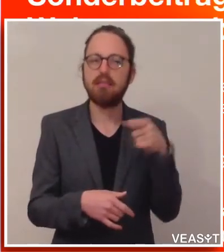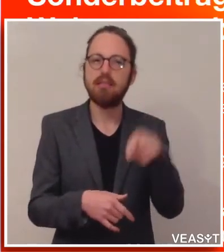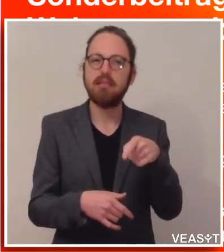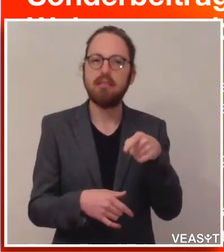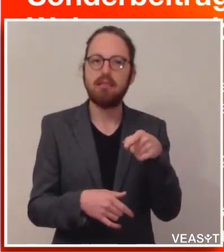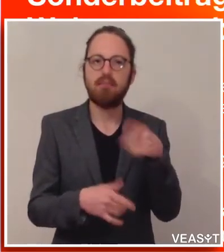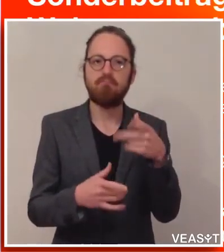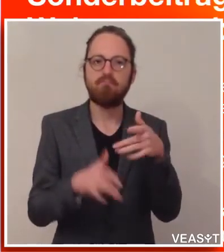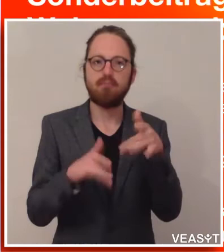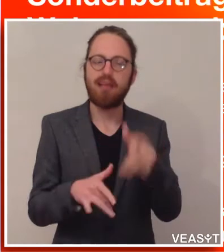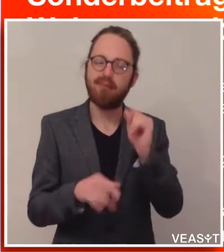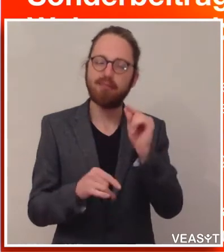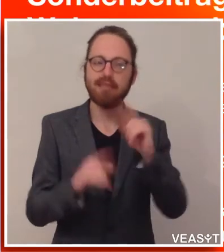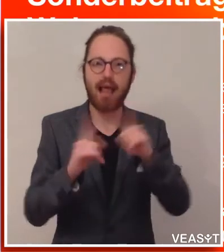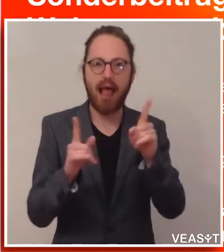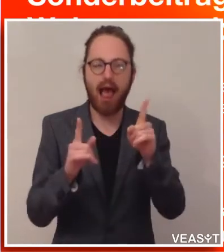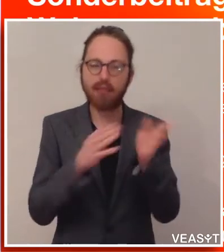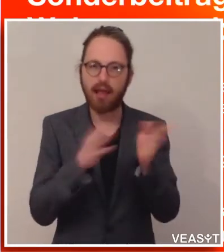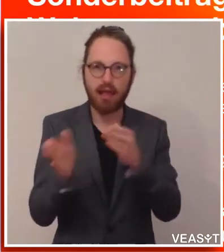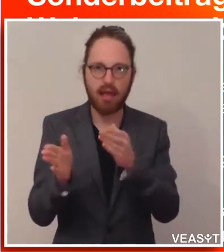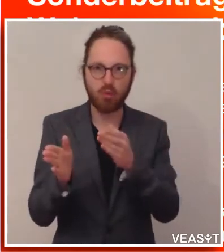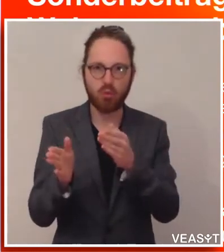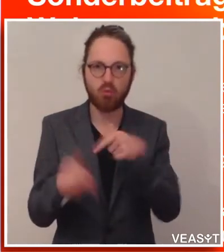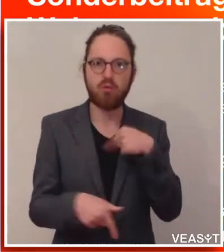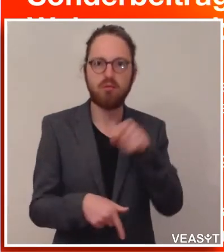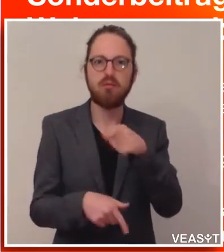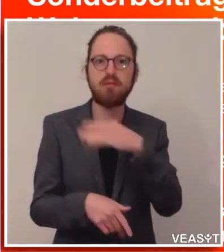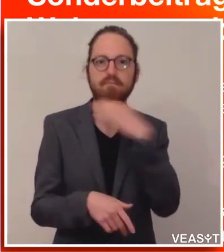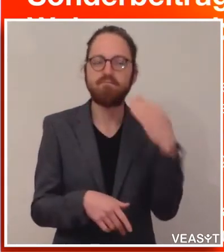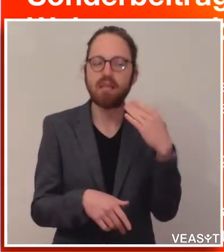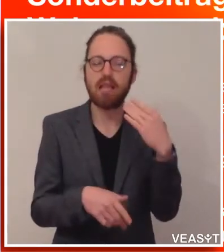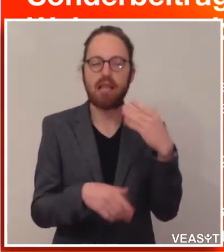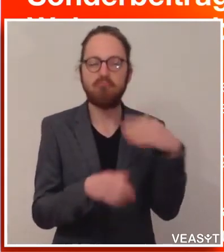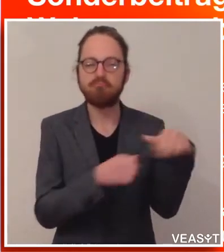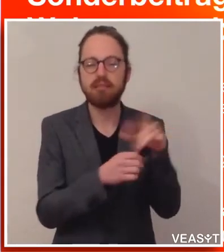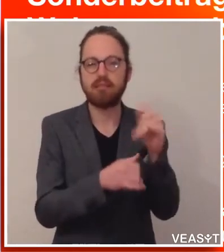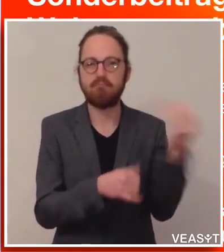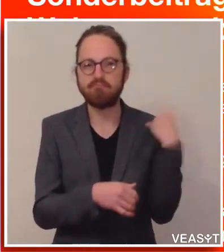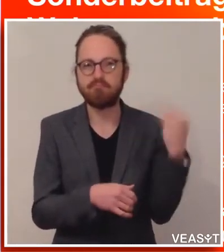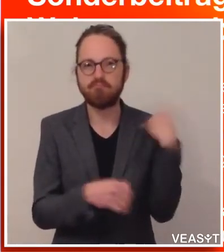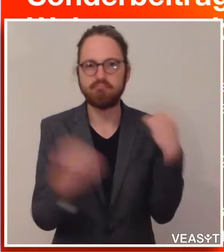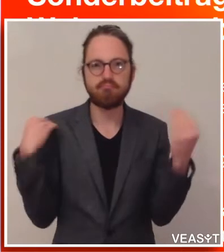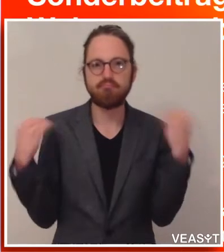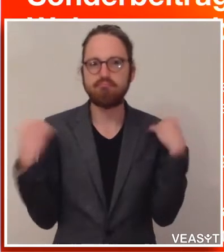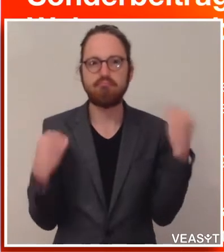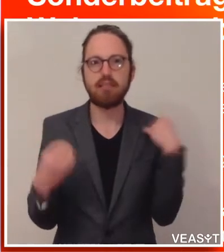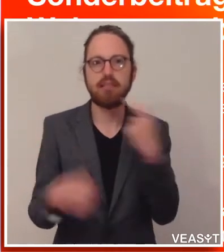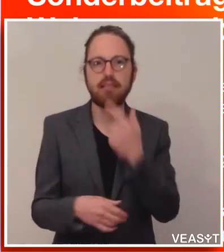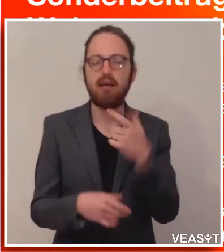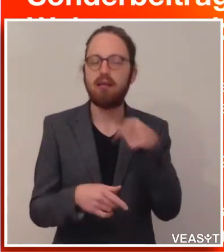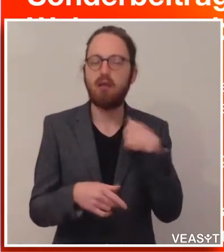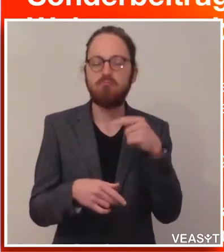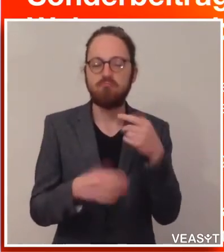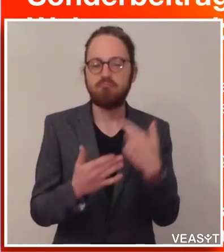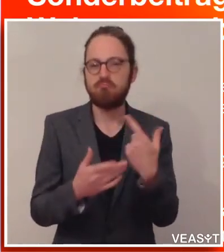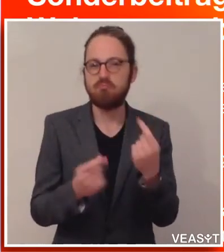eine etwas andere Ausrichtung. Es ist von vielen Seiten immer wieder darauf aufmerksam gemacht worden. Und es war uns auch ganz wichtig, dass das Thema Miete